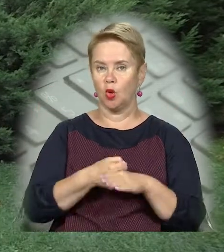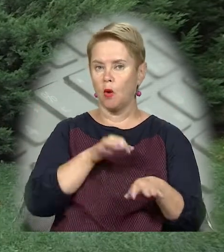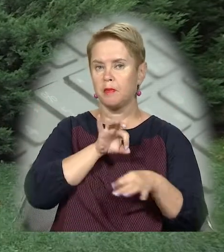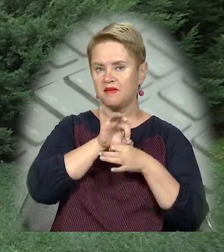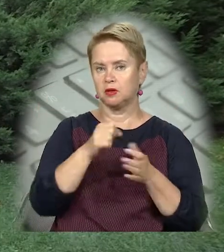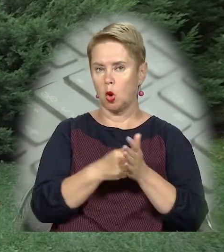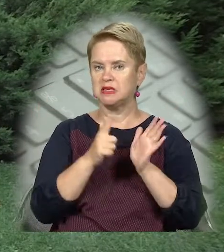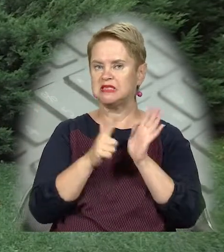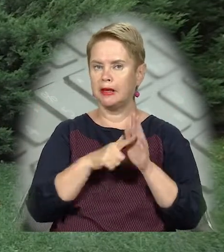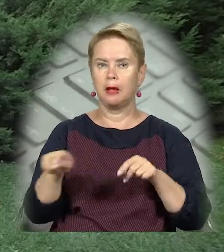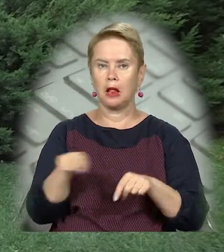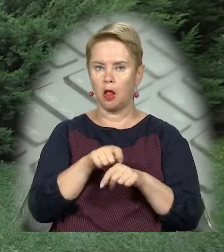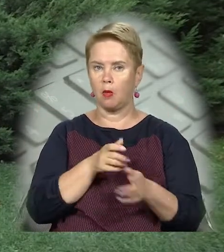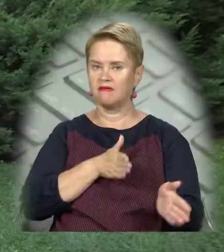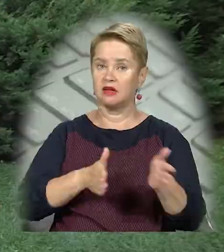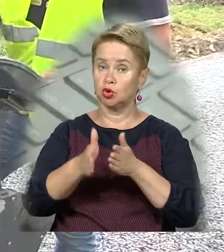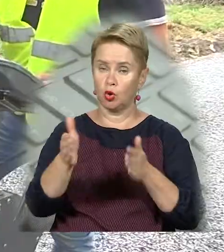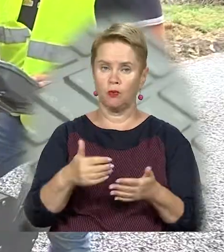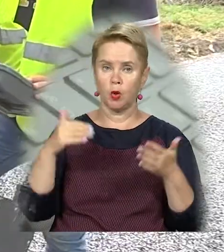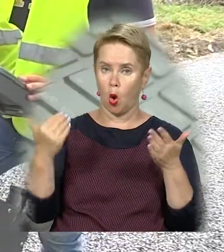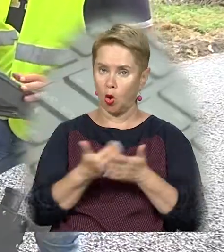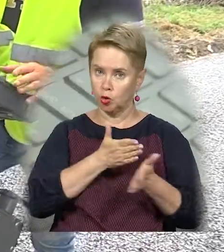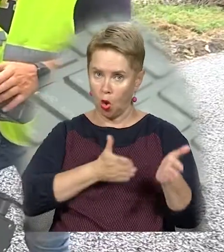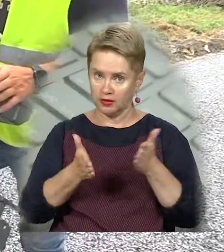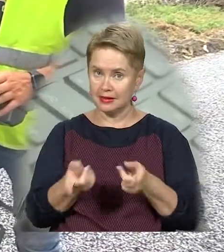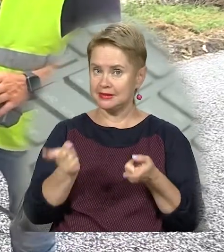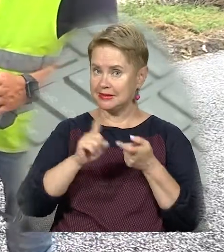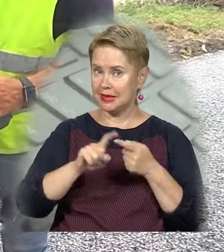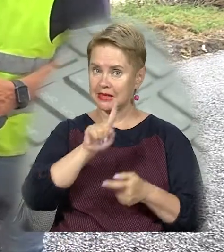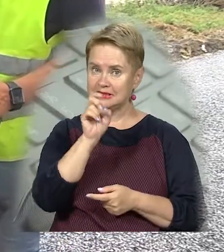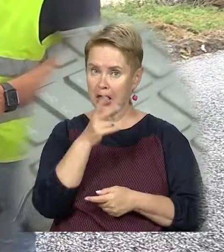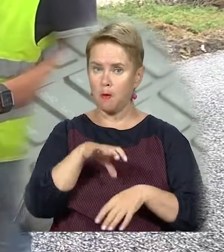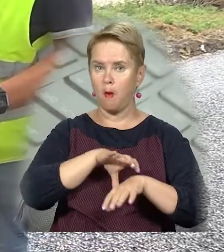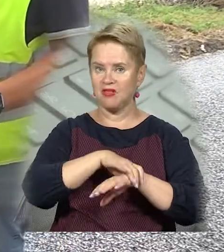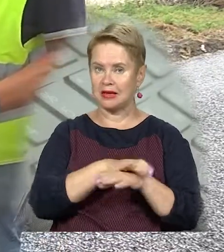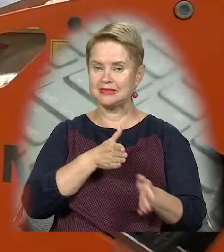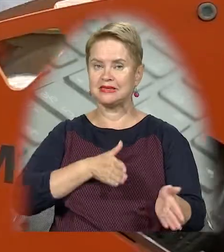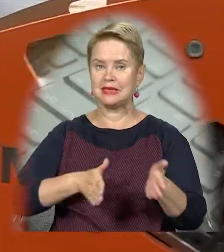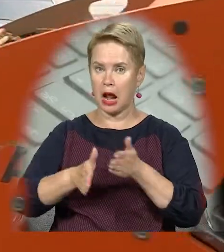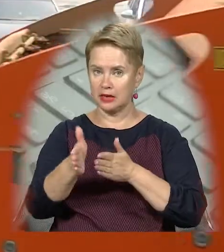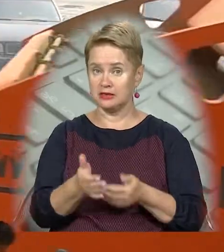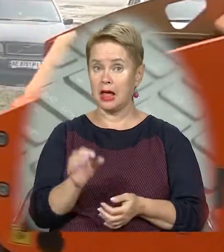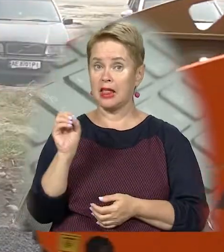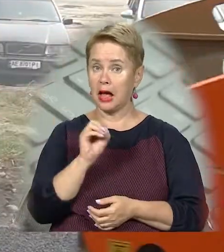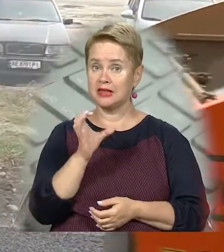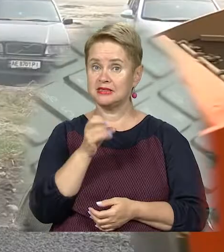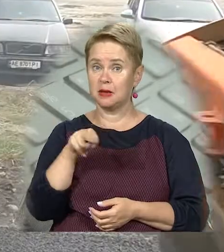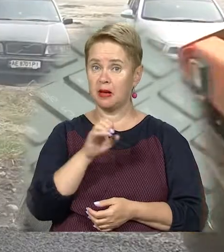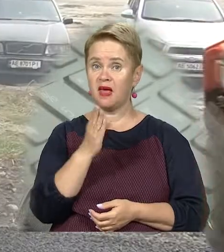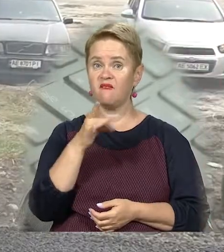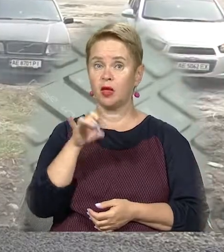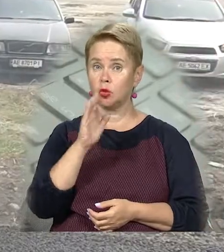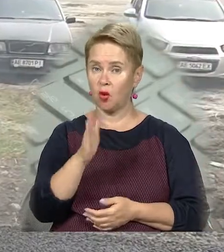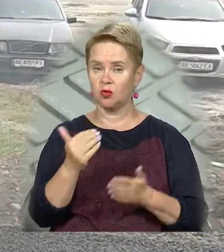буде переведено понад 7 кілометрів автошляху. Оновлена дорога з'єднає Знаменівку з Павлоградською трасою. Катерина Степанова,